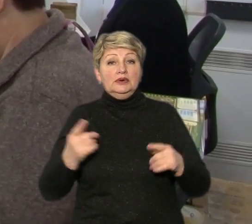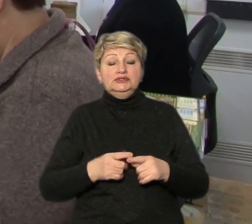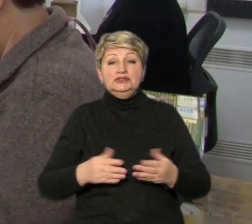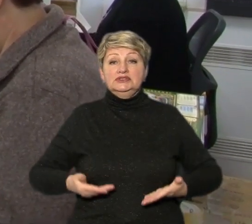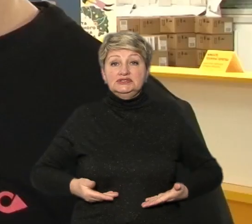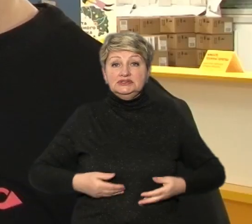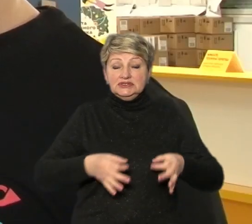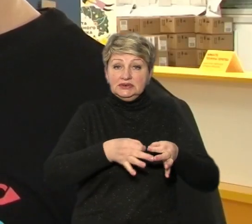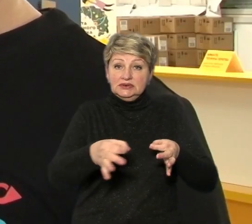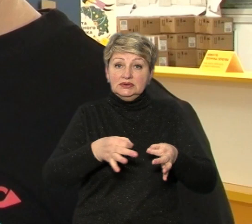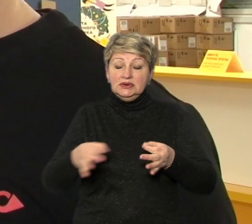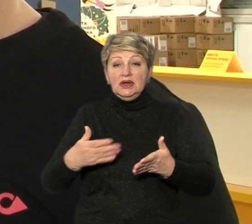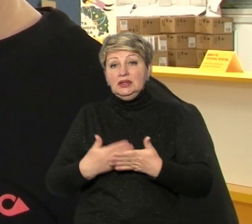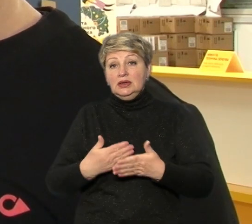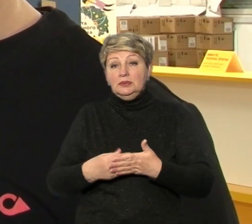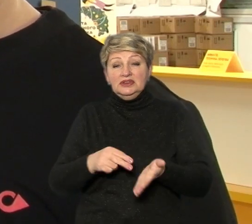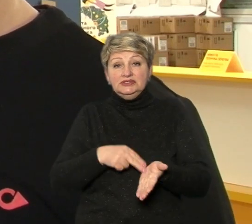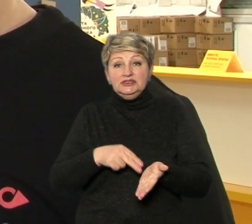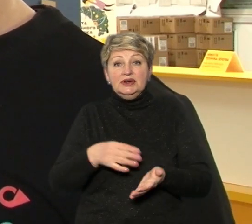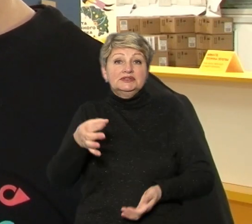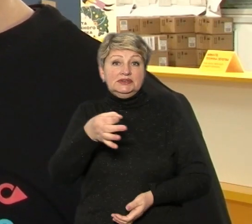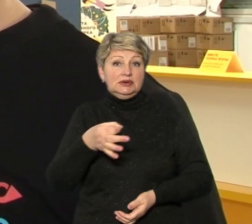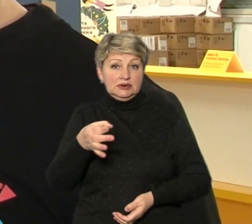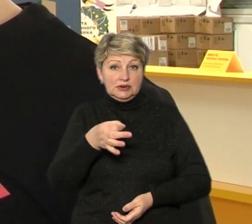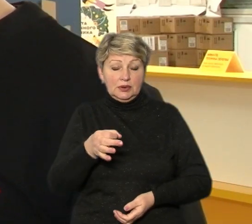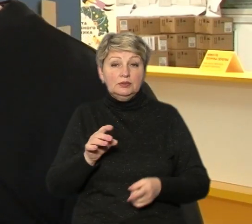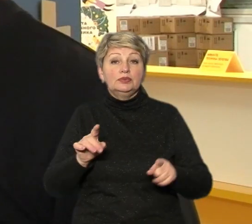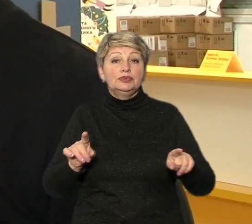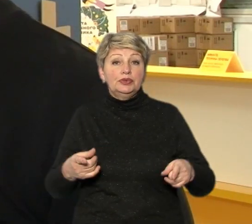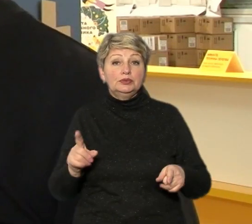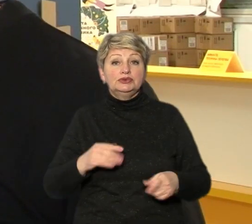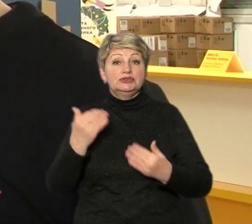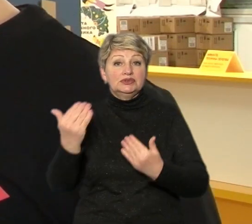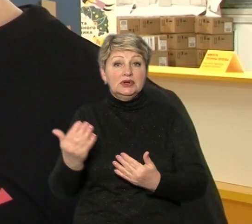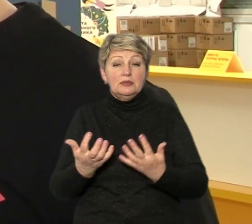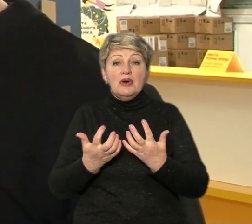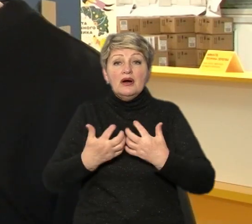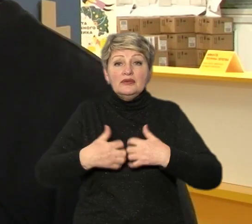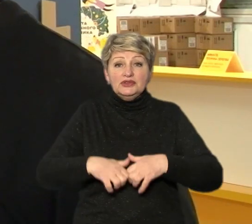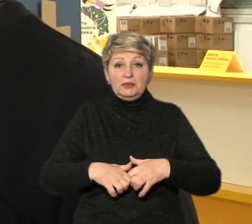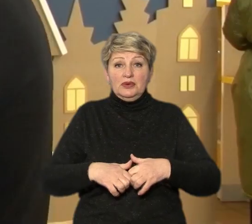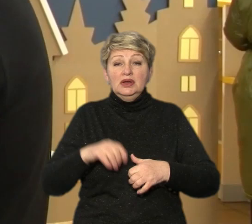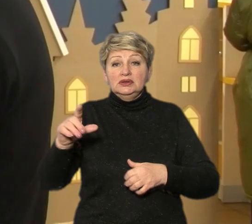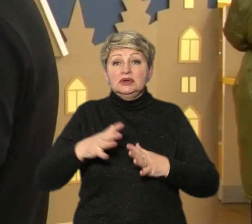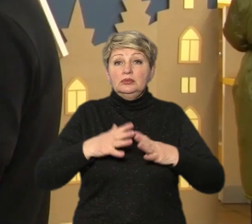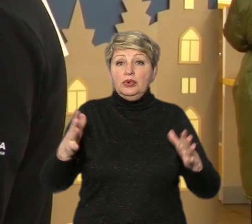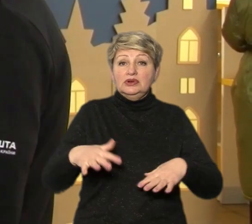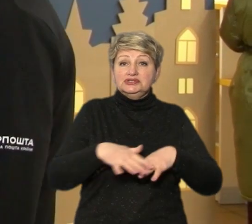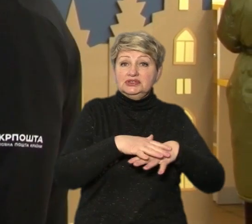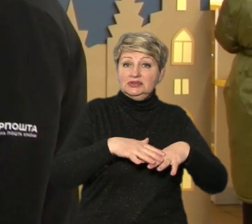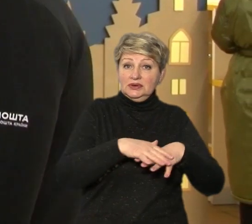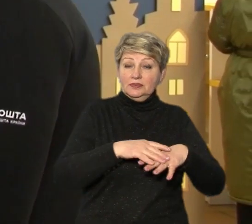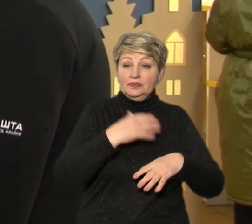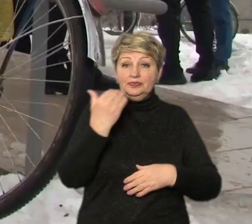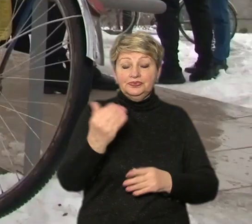пунктів. Наприклад, це Черкаський район, тому що там автоматизовані сільські відділення, там більше населення. За словами